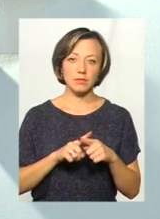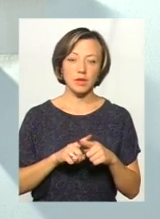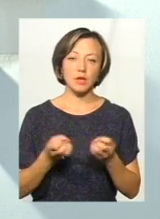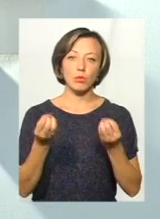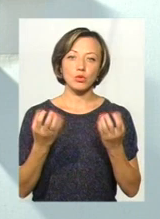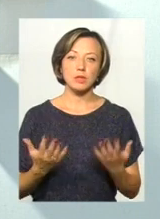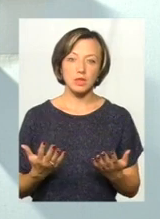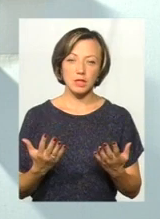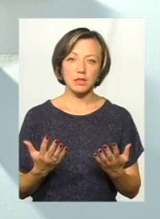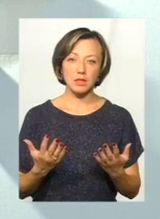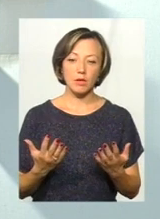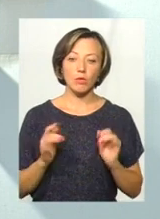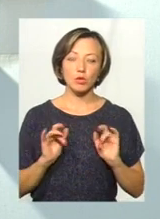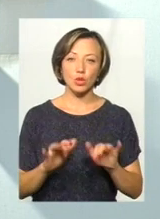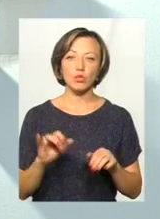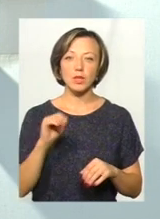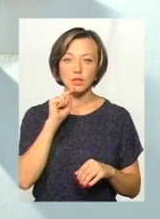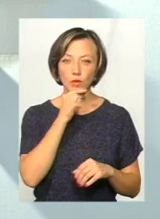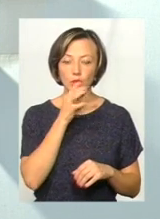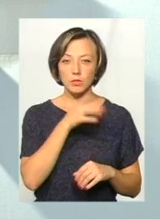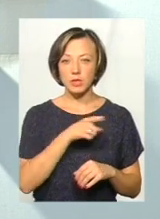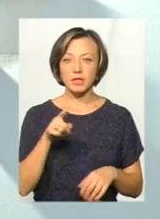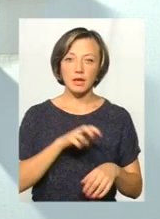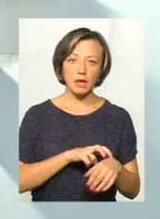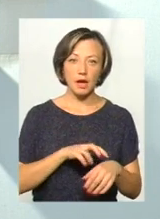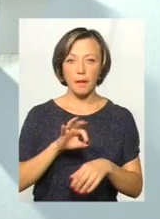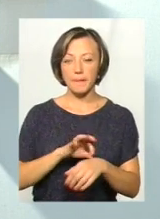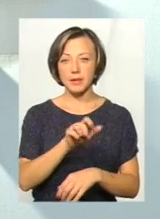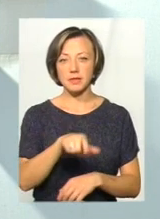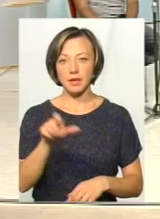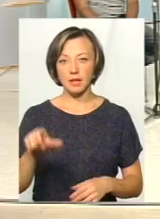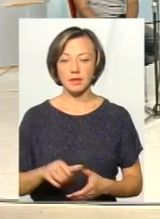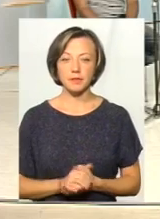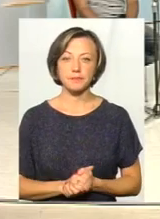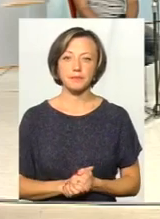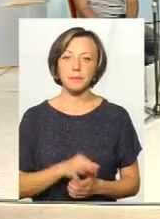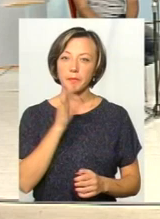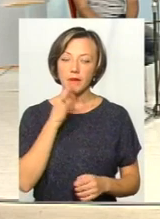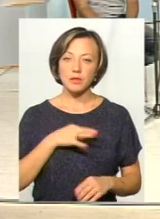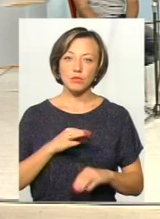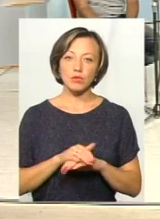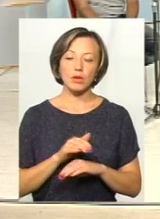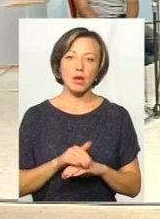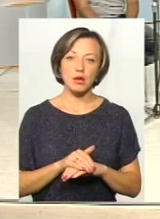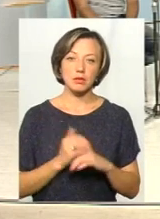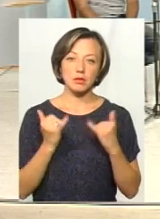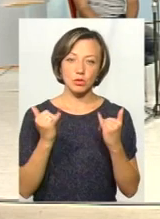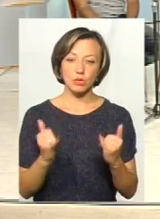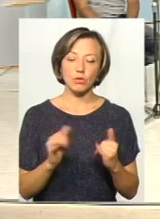спростить саму по собі процедуру і зекономить час як лікаря, так і пацієнта. Скажіть, будь ласка, пане Олександре,